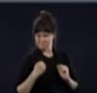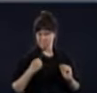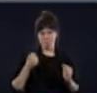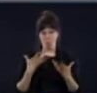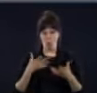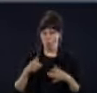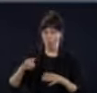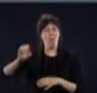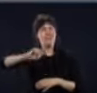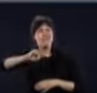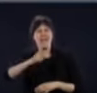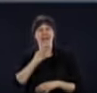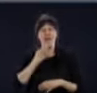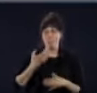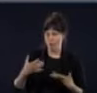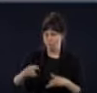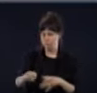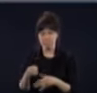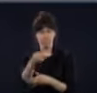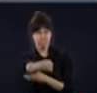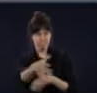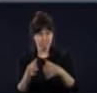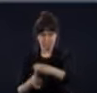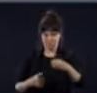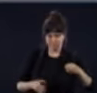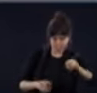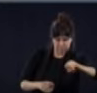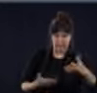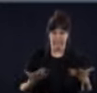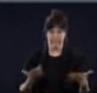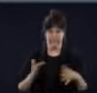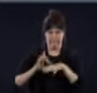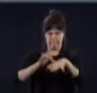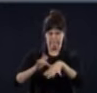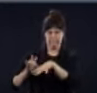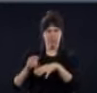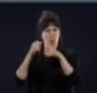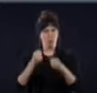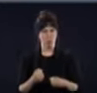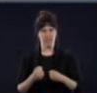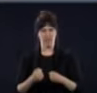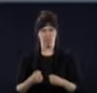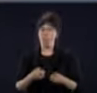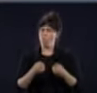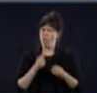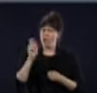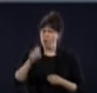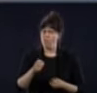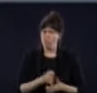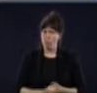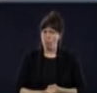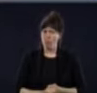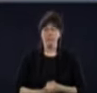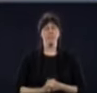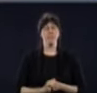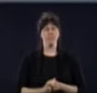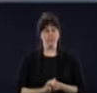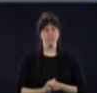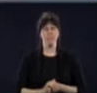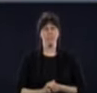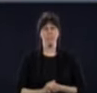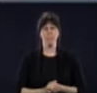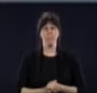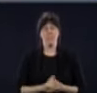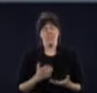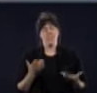etc. C'est ça aussi qui est un des facteurs pour lesquels on est comme un peu prudent. Mais on va, si